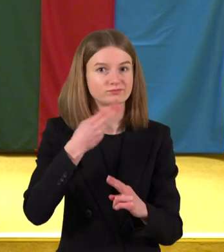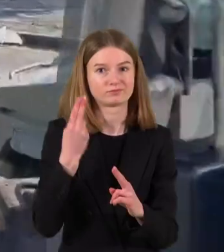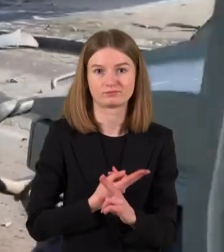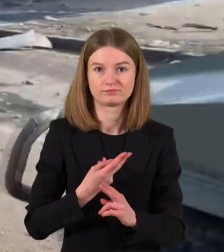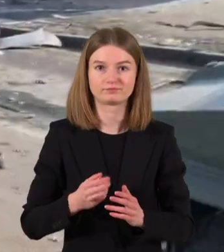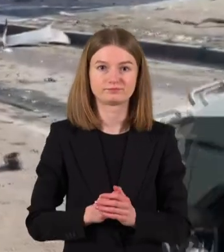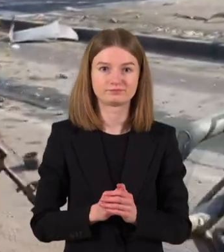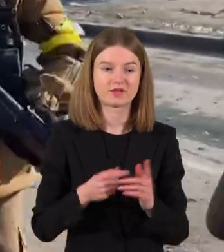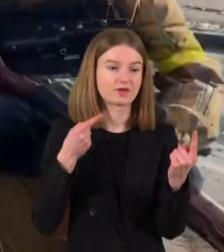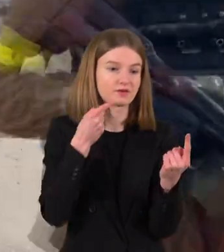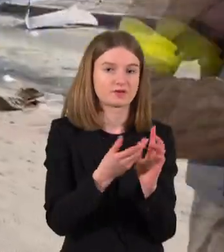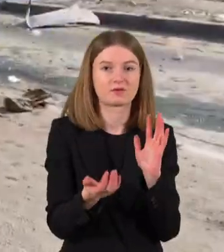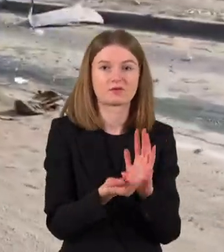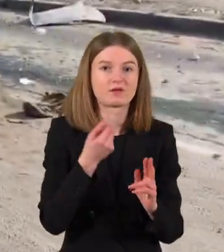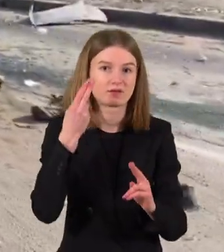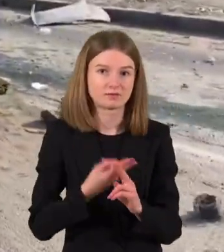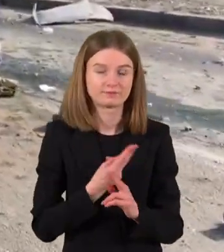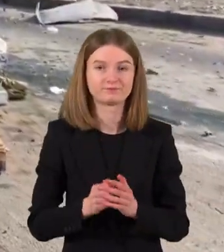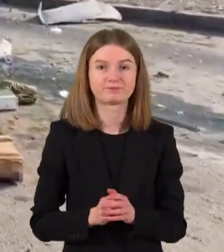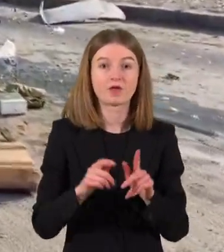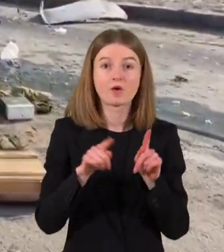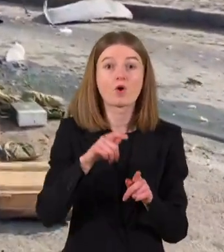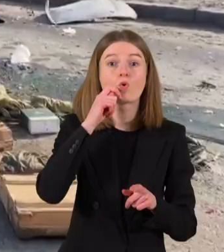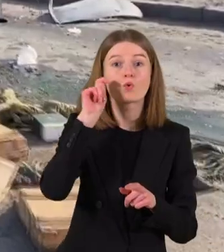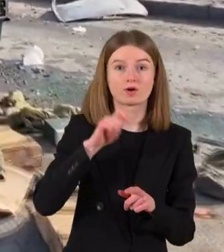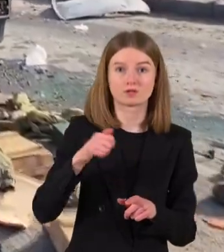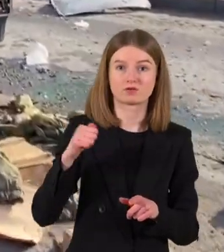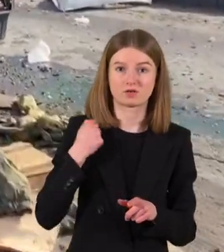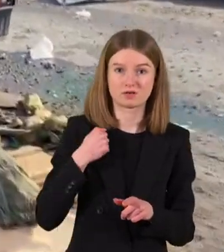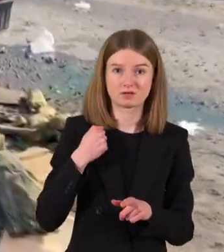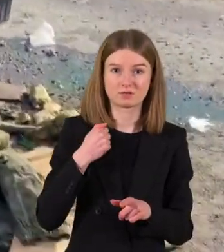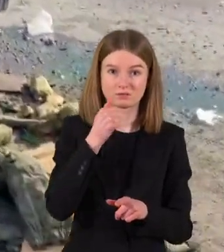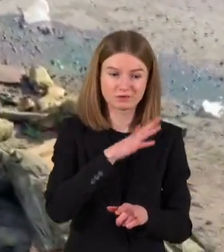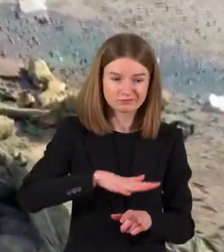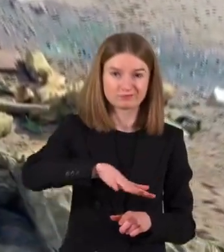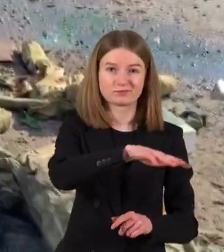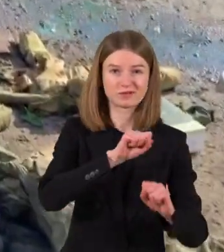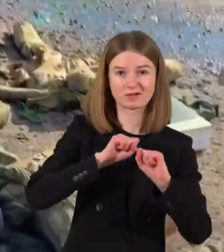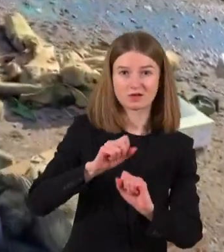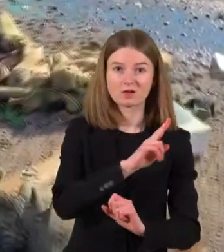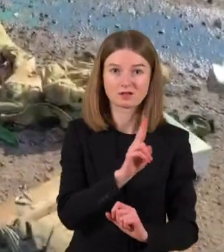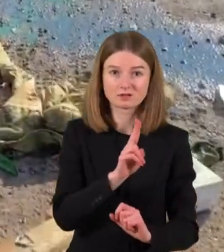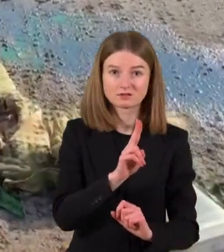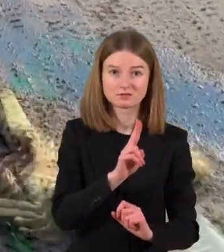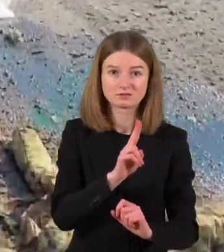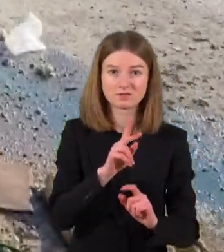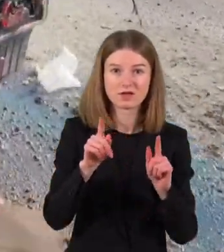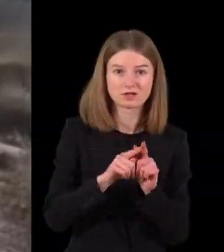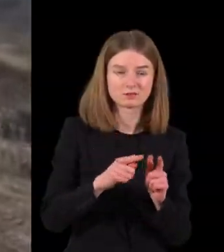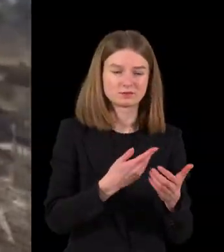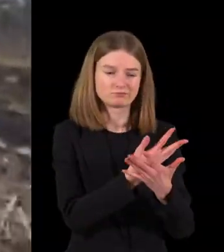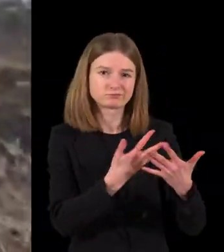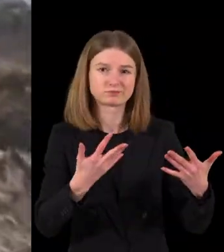tikslų. Kita vertus, Ukrainos kariai, ypač teritorinės gynybos, paėgos, artileristai,